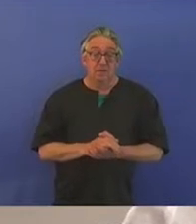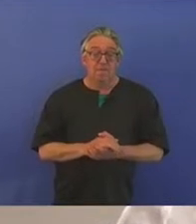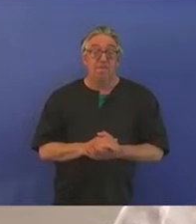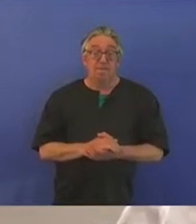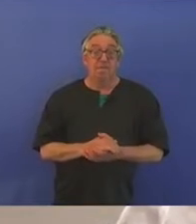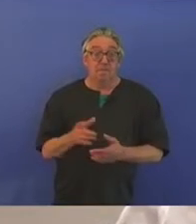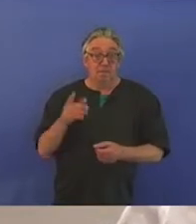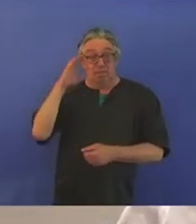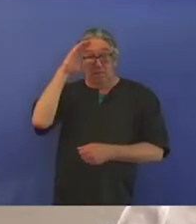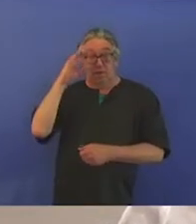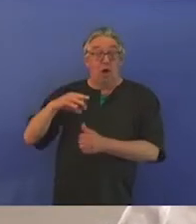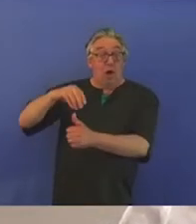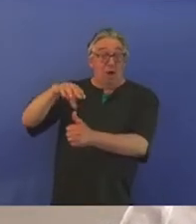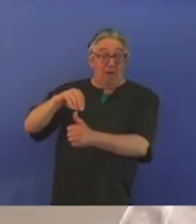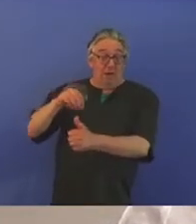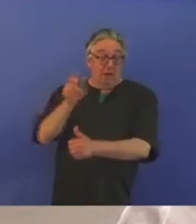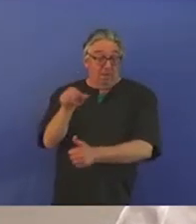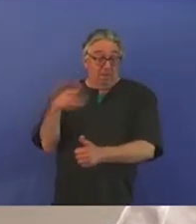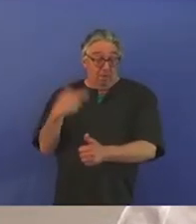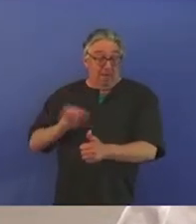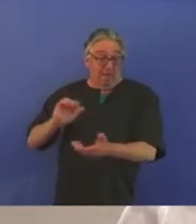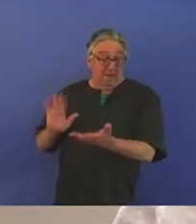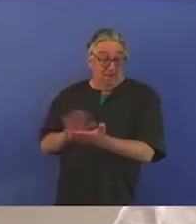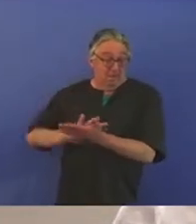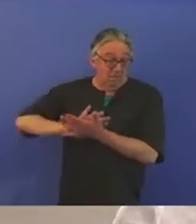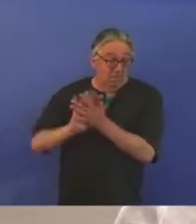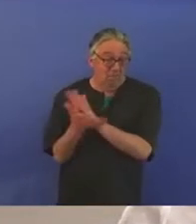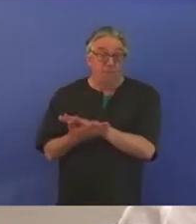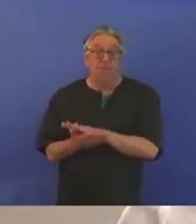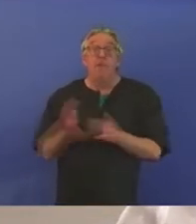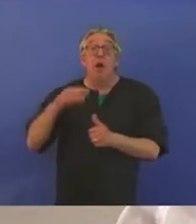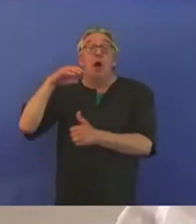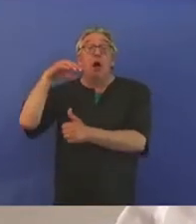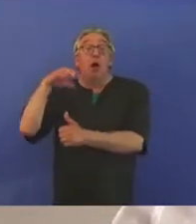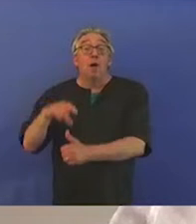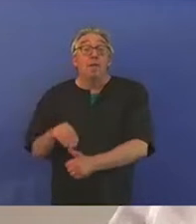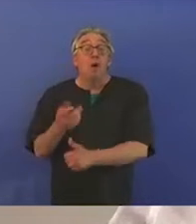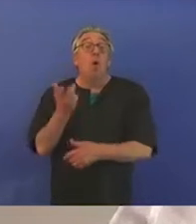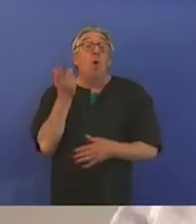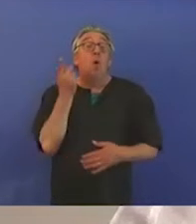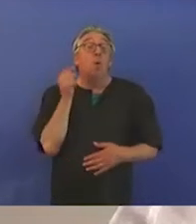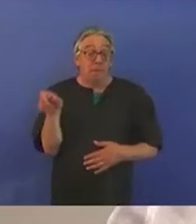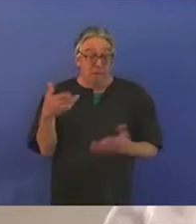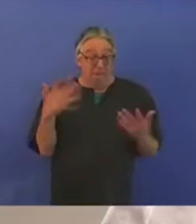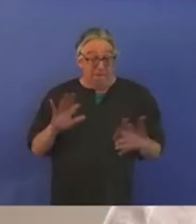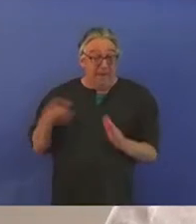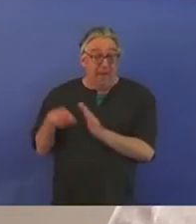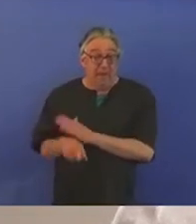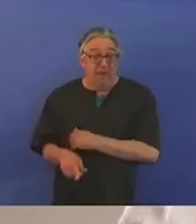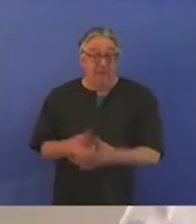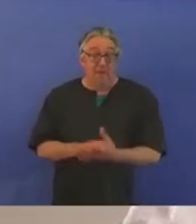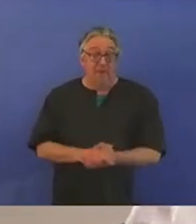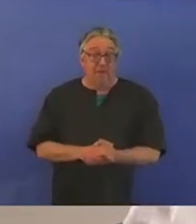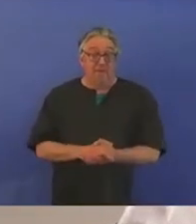martyrs fut directement visée et révélée dans toute son ampleur sous la plume du député français Jean Jaurès. Une